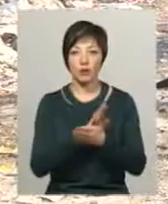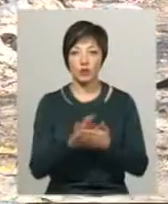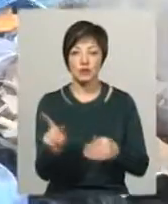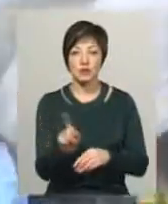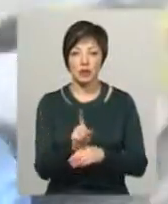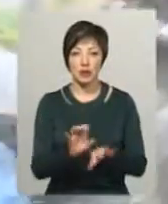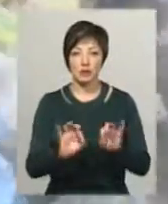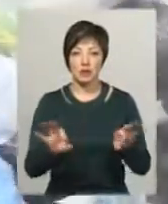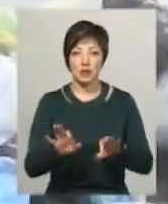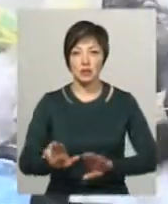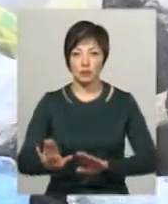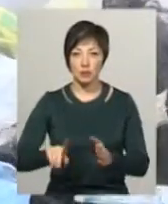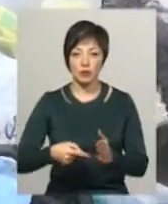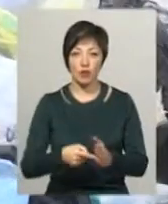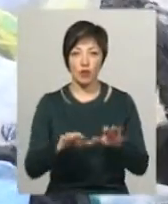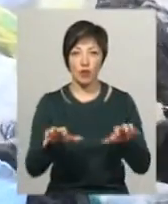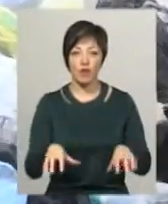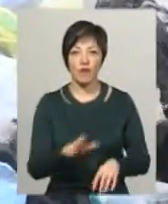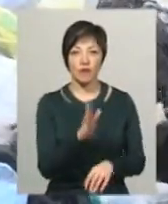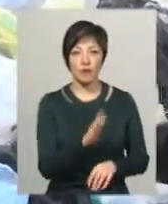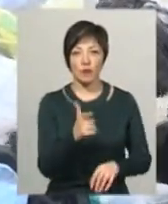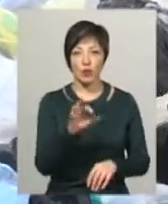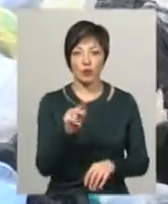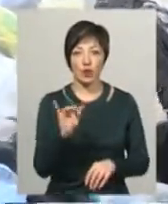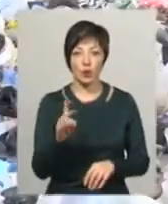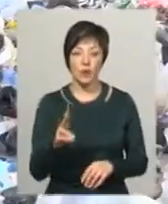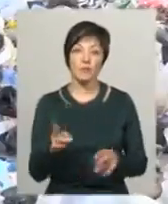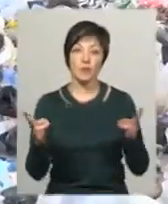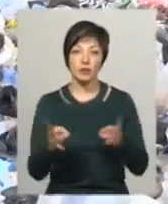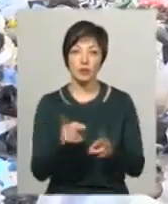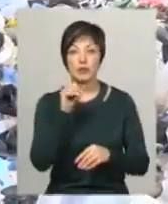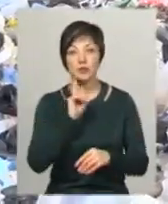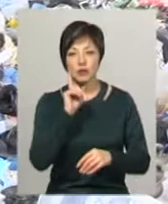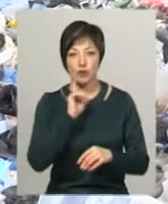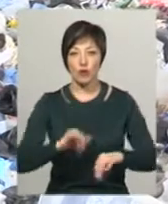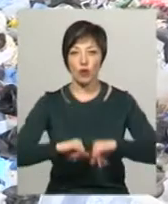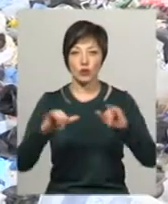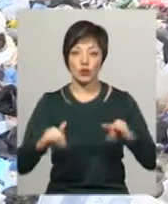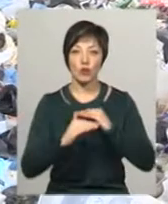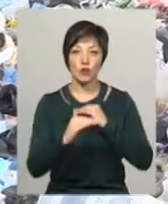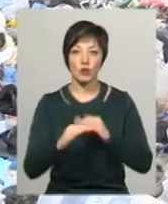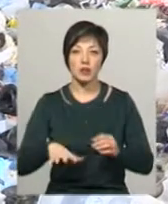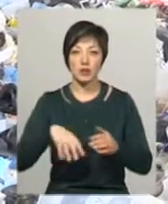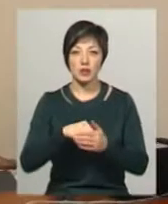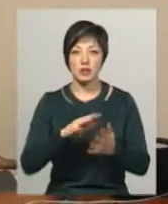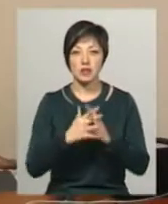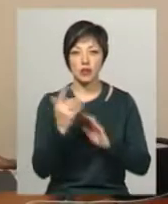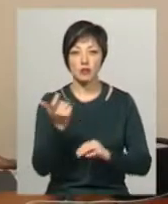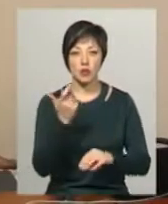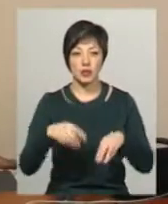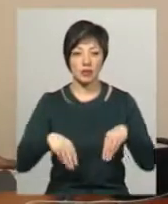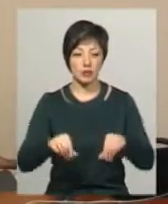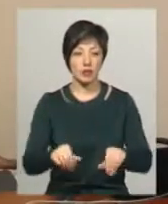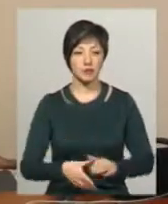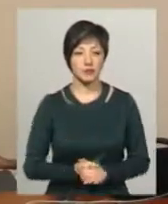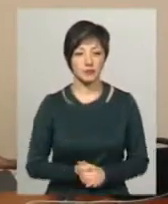стандартами, розповідає заступник міського голови Володимир Гончарук. Каже, для цього потрібно тимчасово розширити полігон за рахунок сільськогосподарських земель.